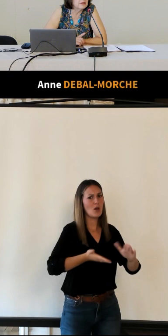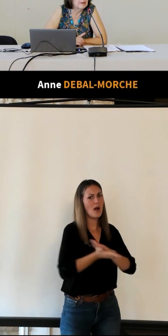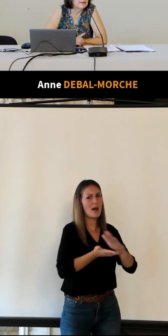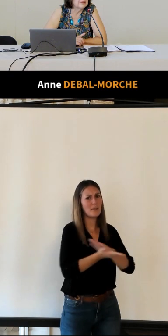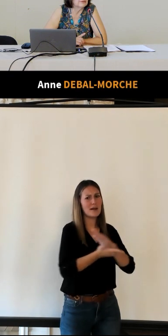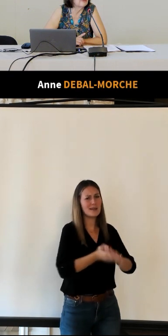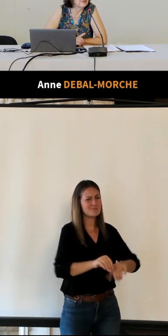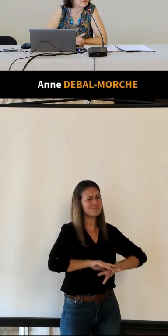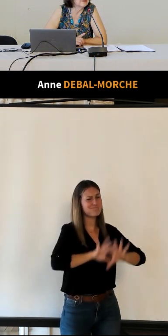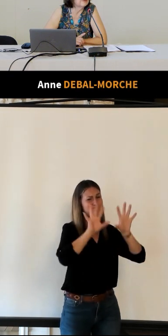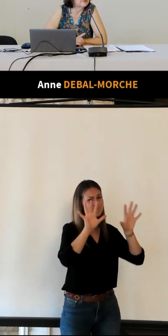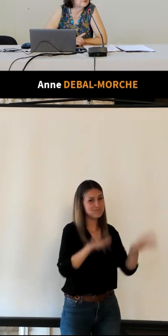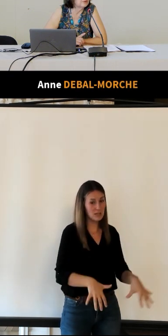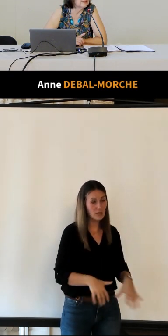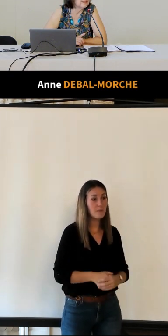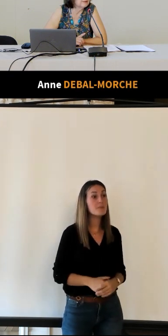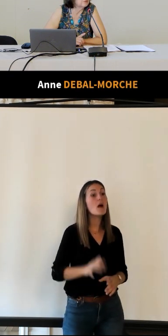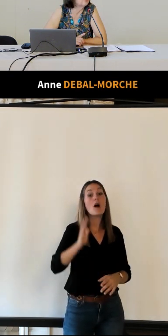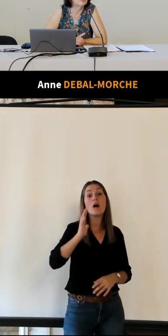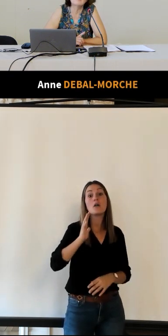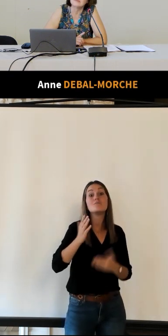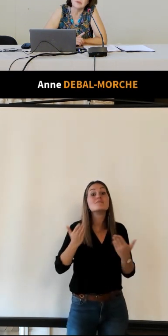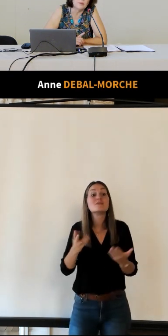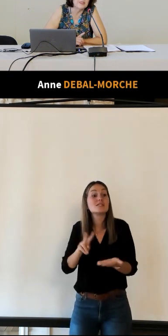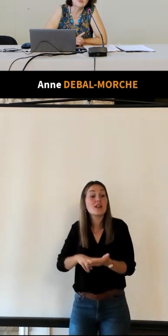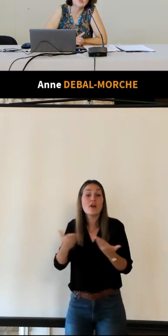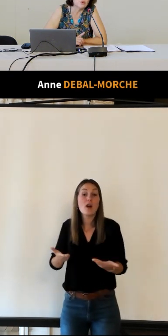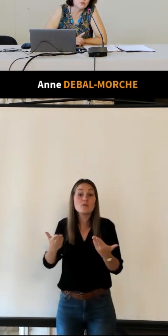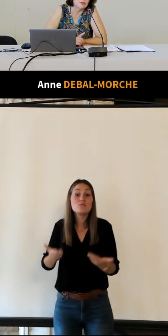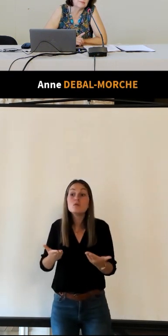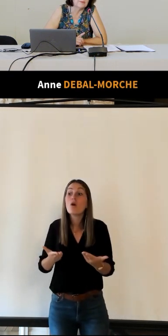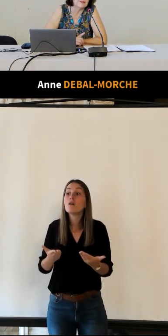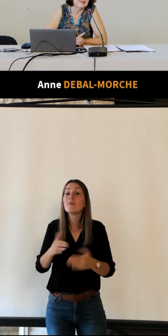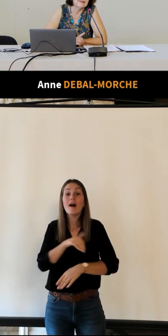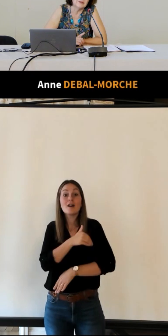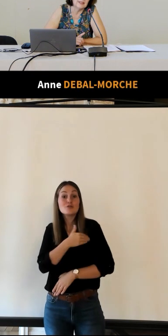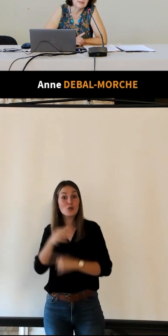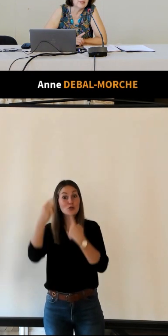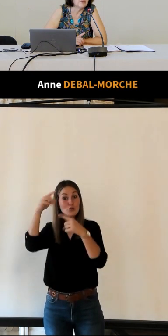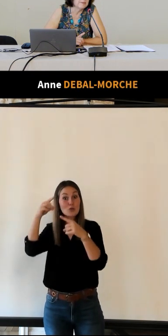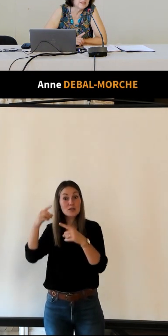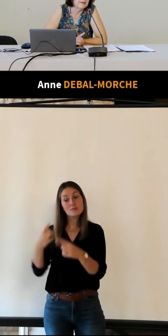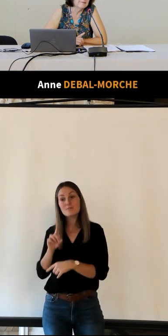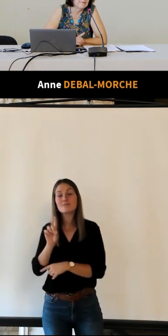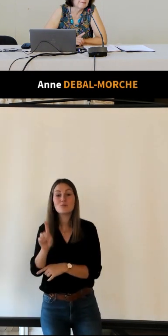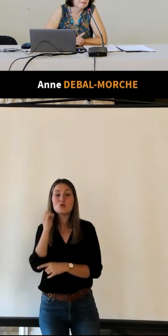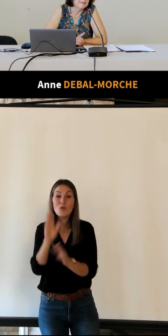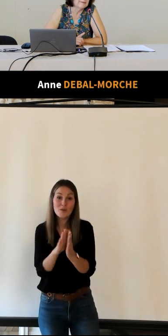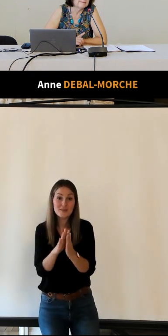époque quand on va dans un office du tourisme on remet toujours un dépliant papier